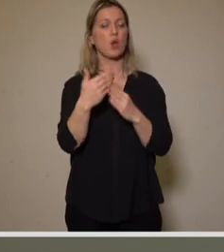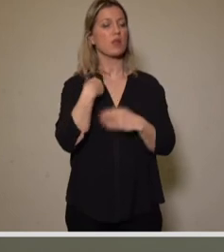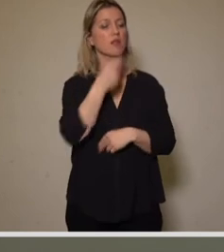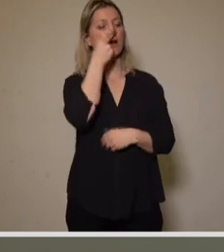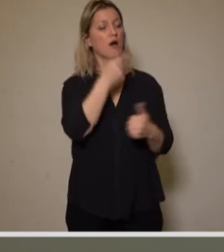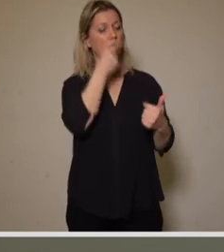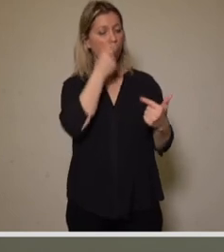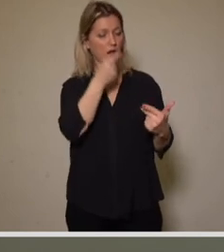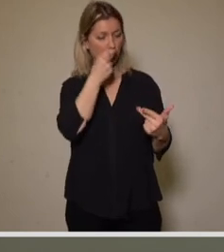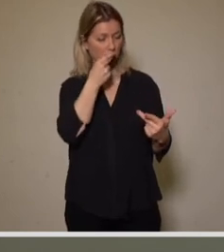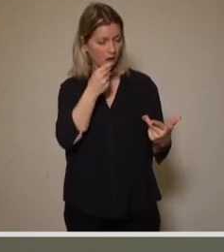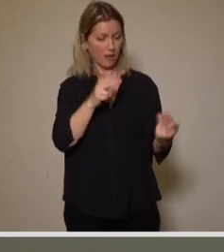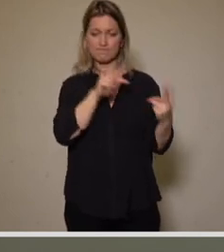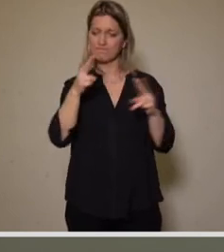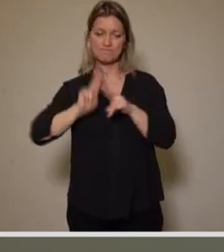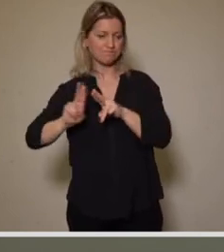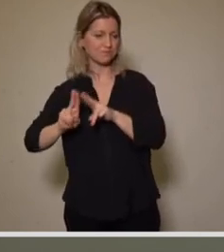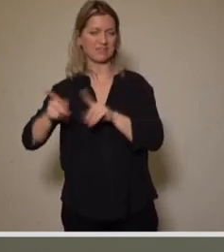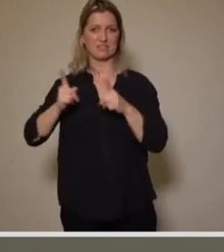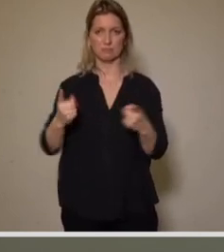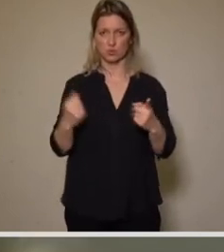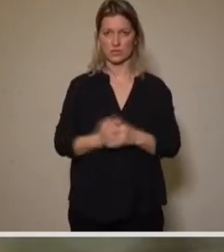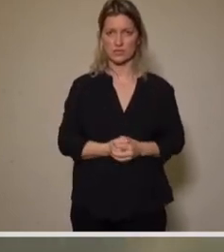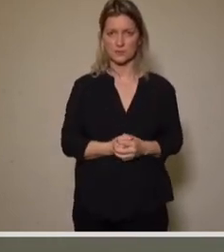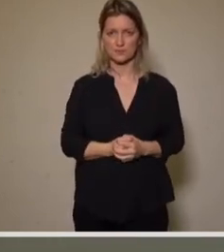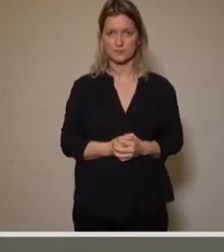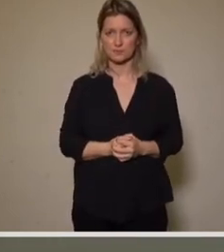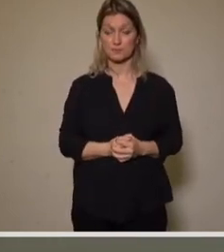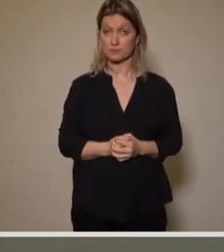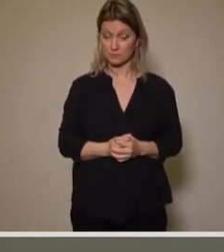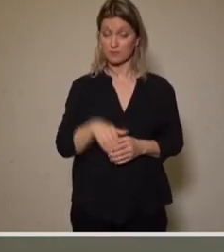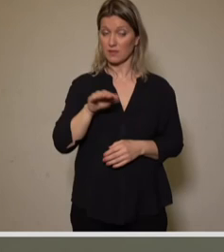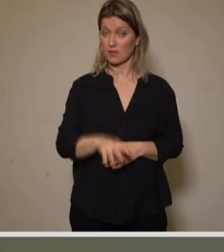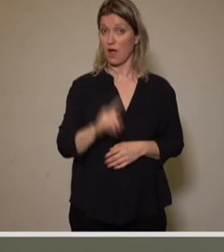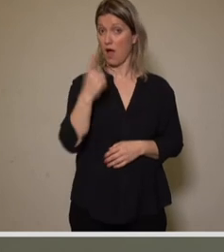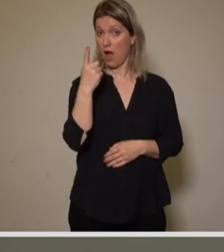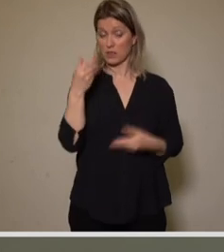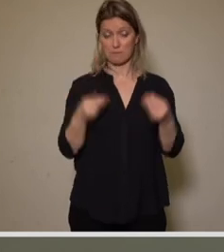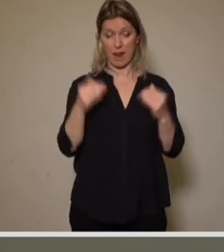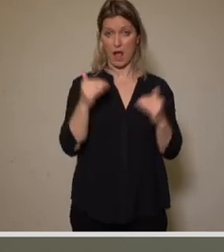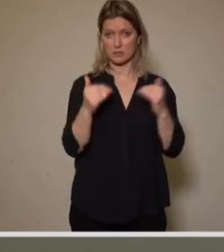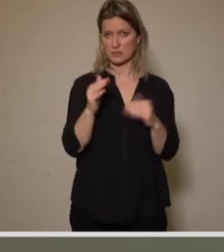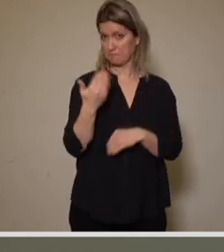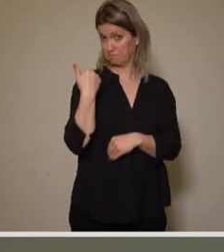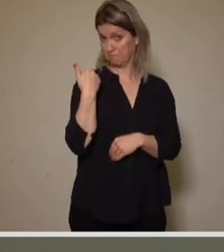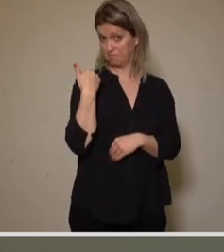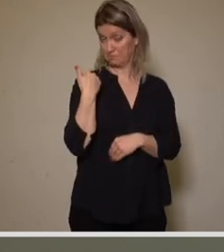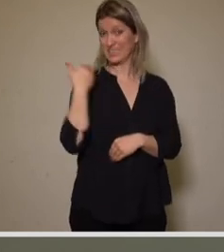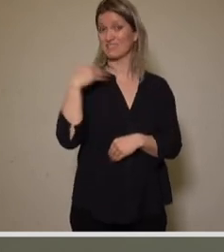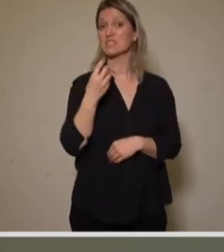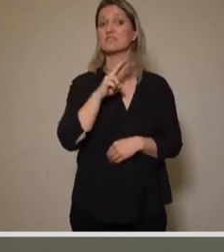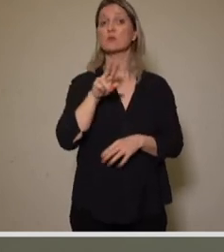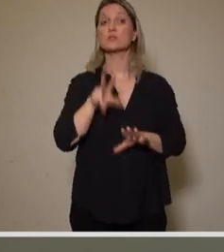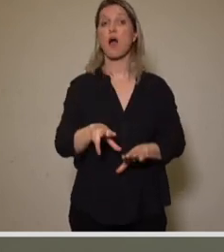was die Reduzierung der CO2-Emissionen angeht. Eine Bilanz, zumindest meines Wissens, die letzte, ist 2018